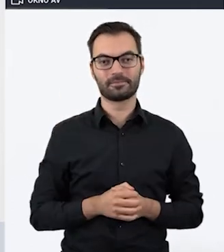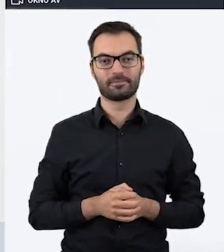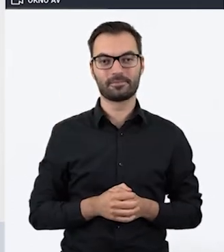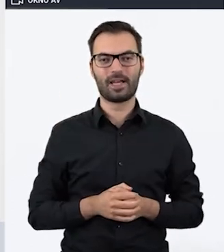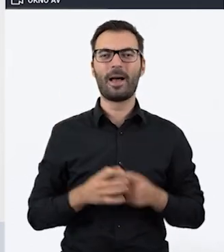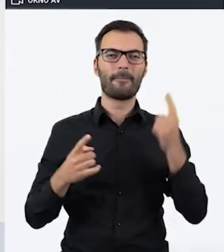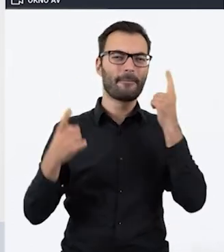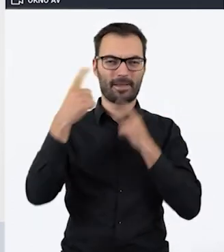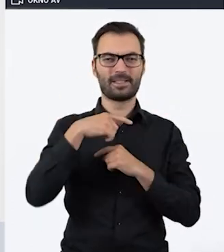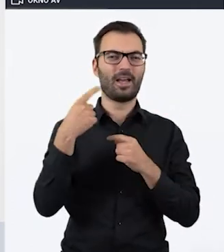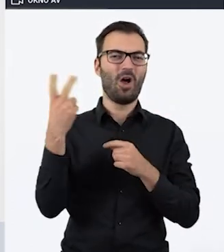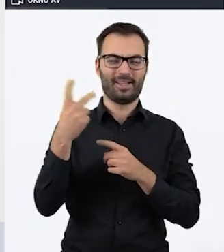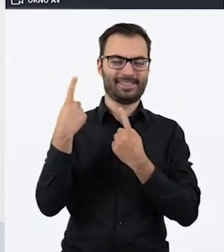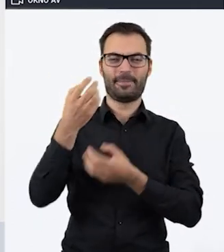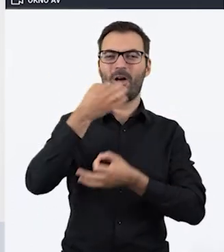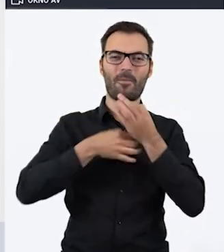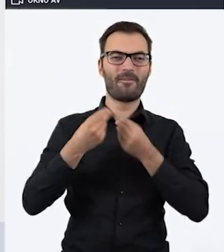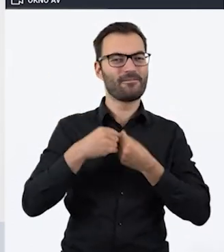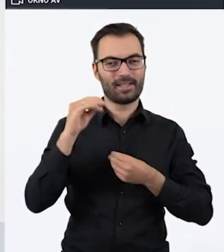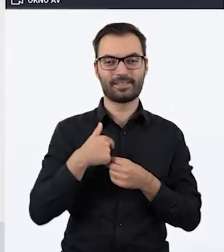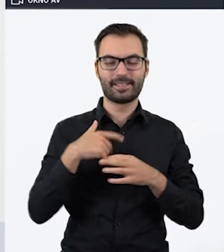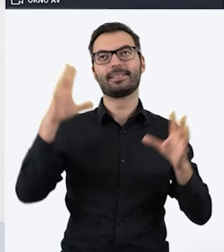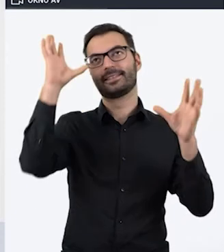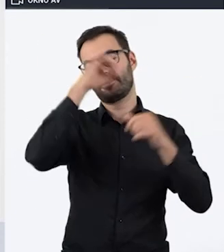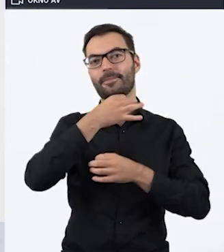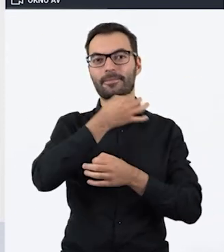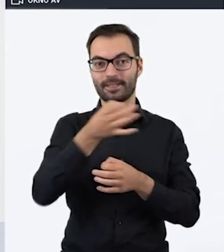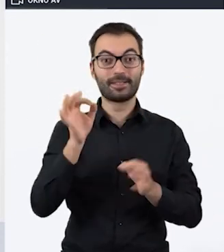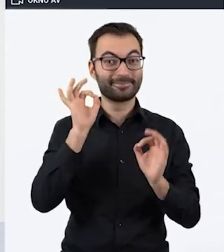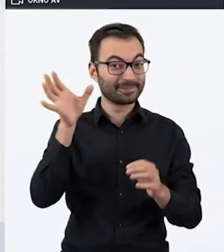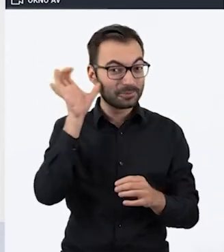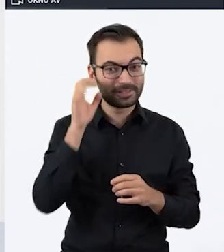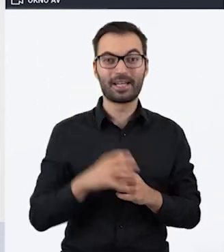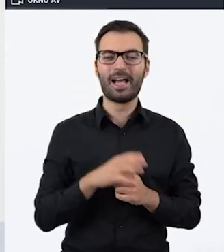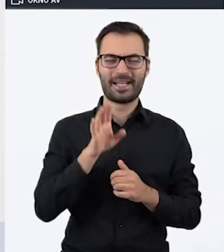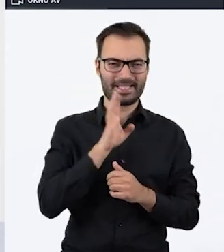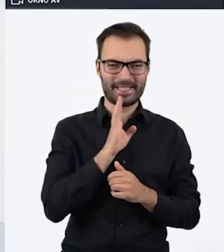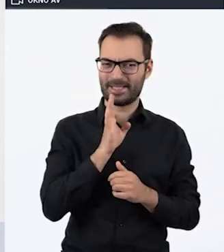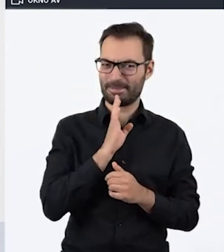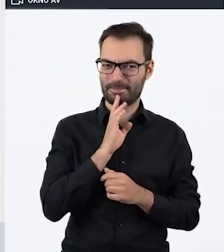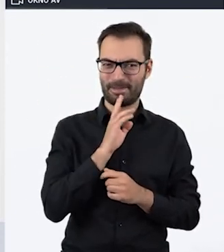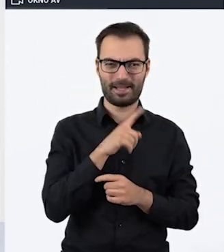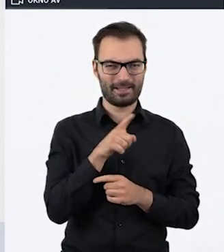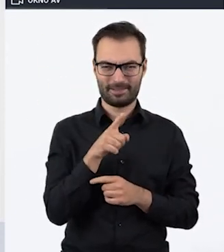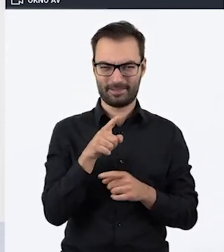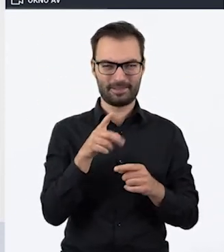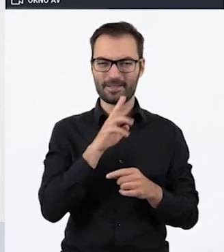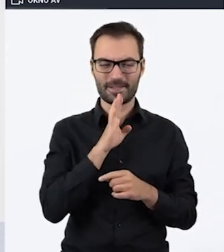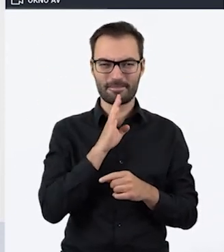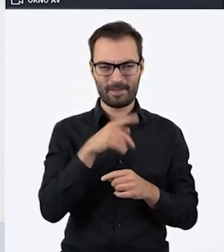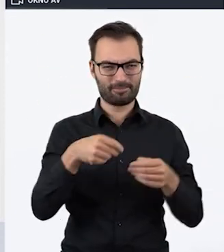Myślę, że więcej o sobie powiedzą za chwilkę. Ja też zapomniałam tradycyjnie zapytać, czy mnie słychać, ale widzę, że po kolejnych